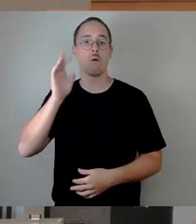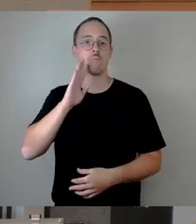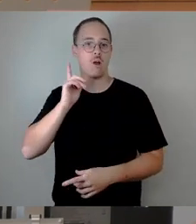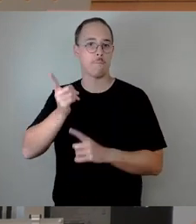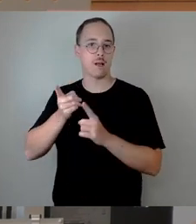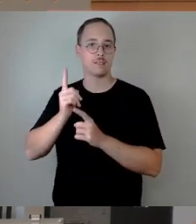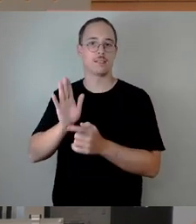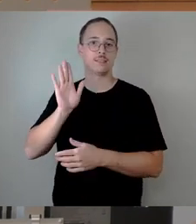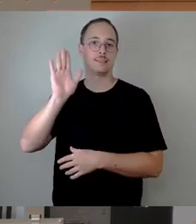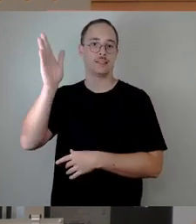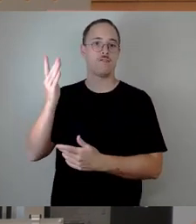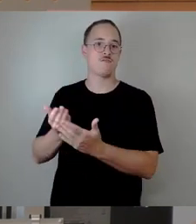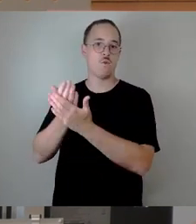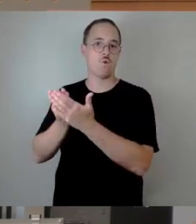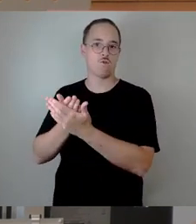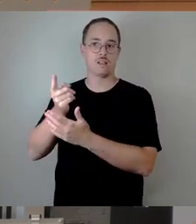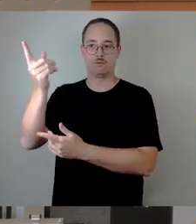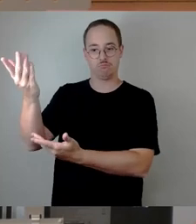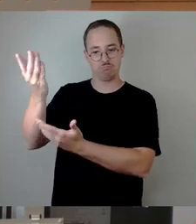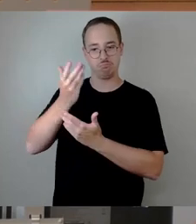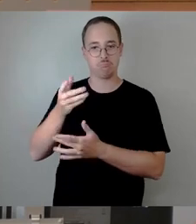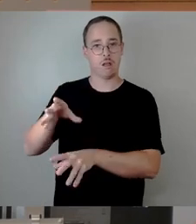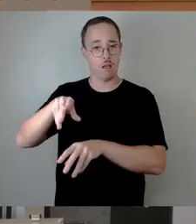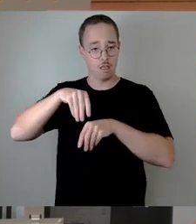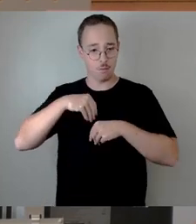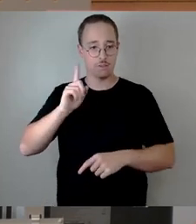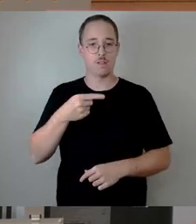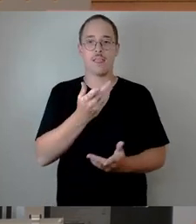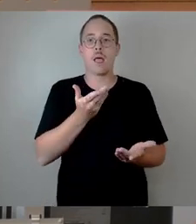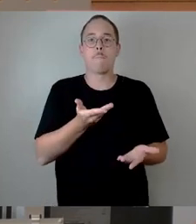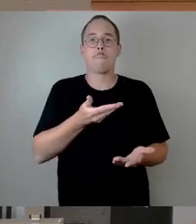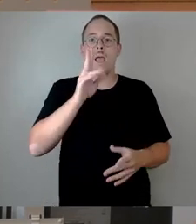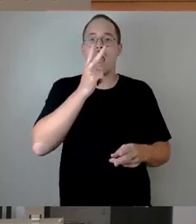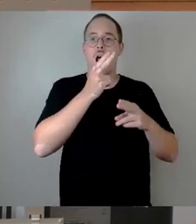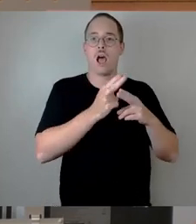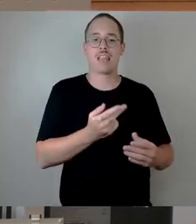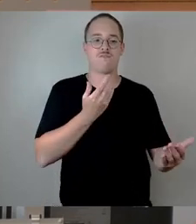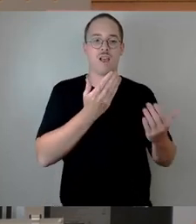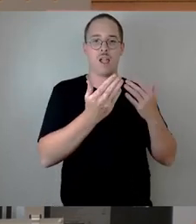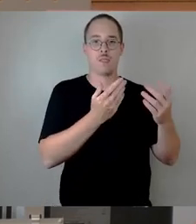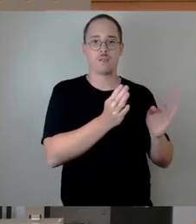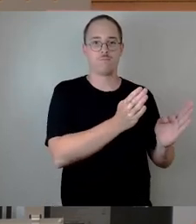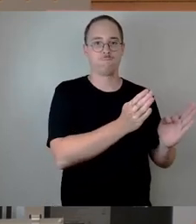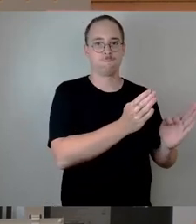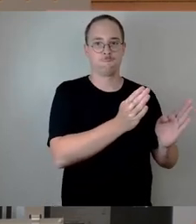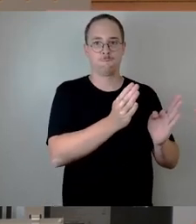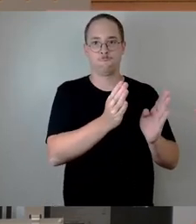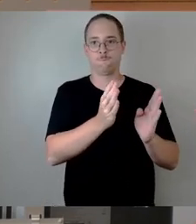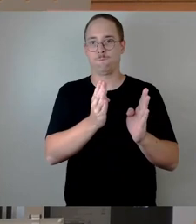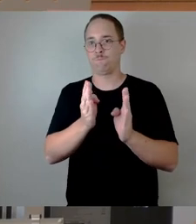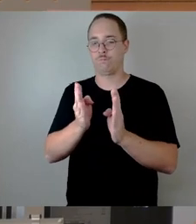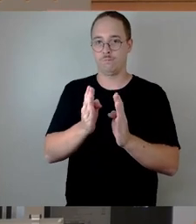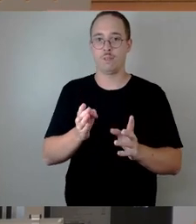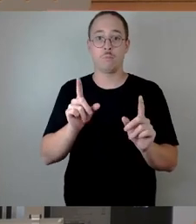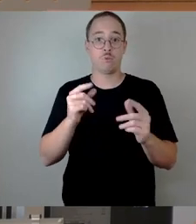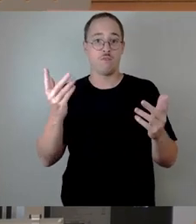dieses Mehrheitsverhältnis. Dann haben nämlich in dem zwölfköpfigen Ausschuss die zweistelligen Fraktionen nur